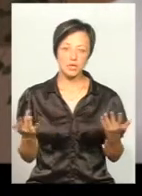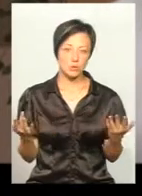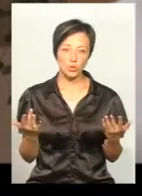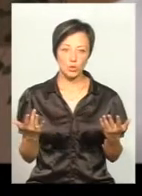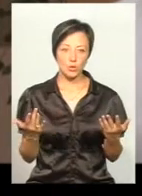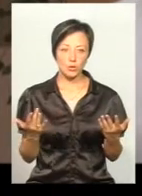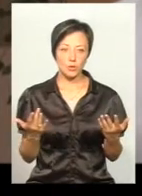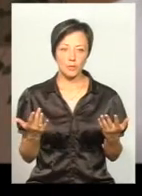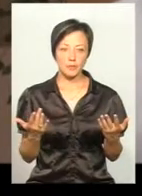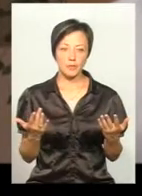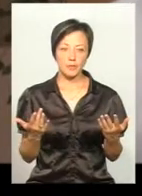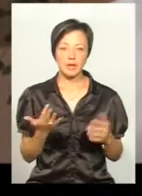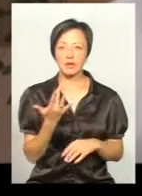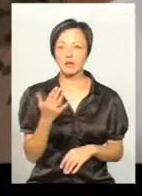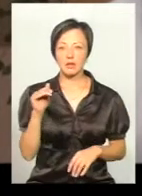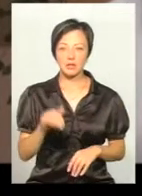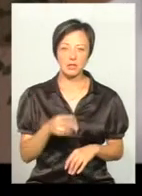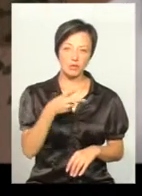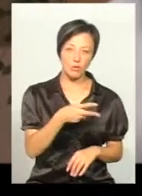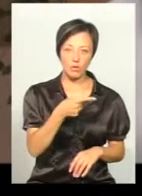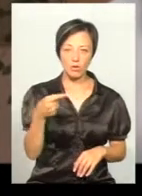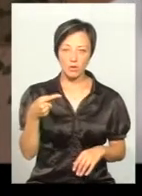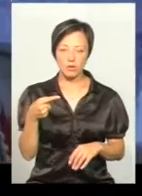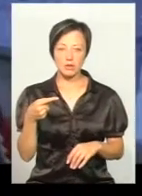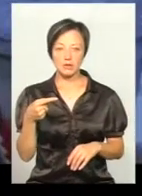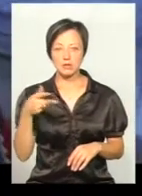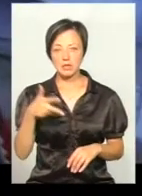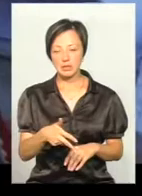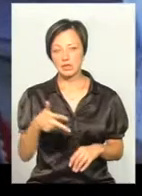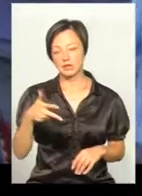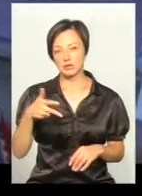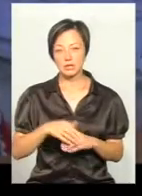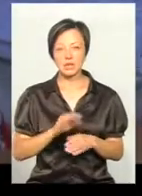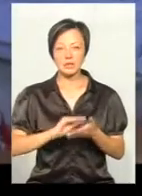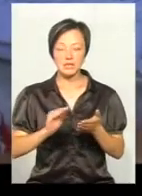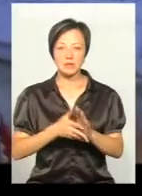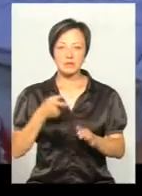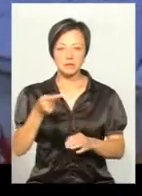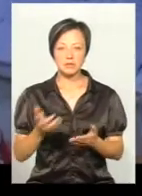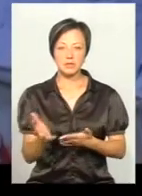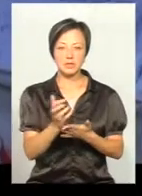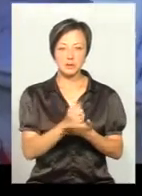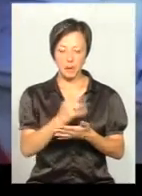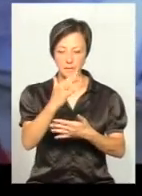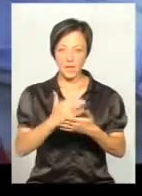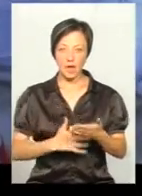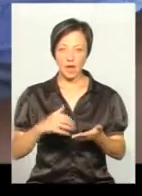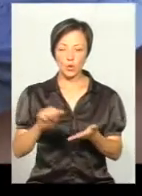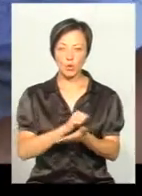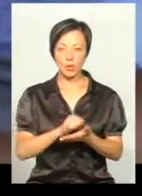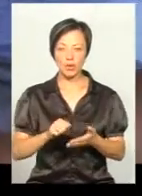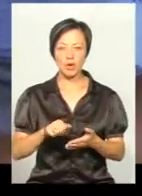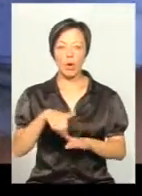від кількох тисяч, від двох тисяч до десяти тисяч. Для цього треба написати заяву та зібрати перелік документів,